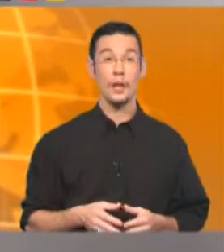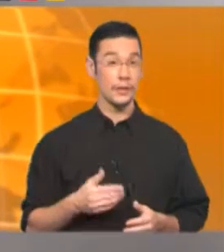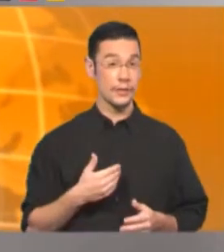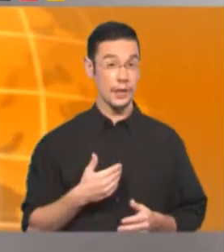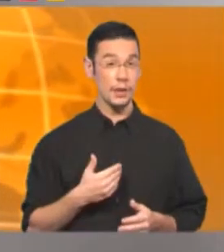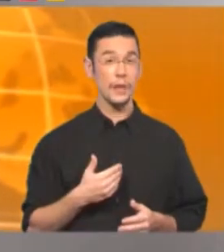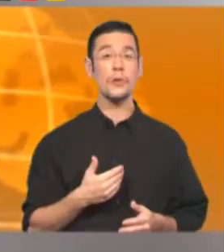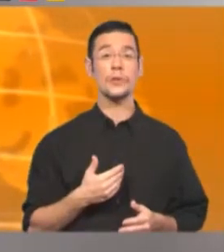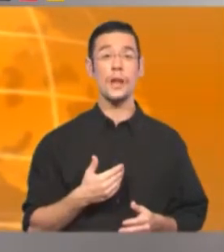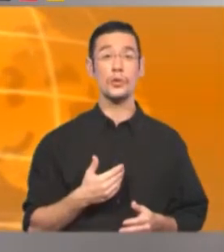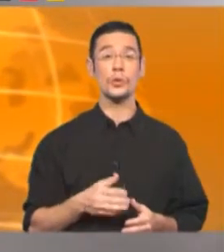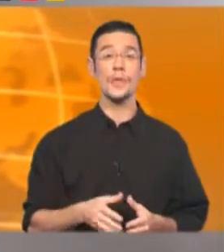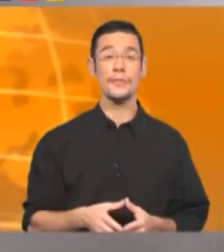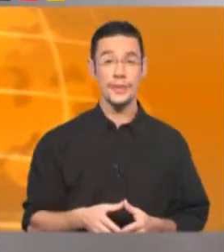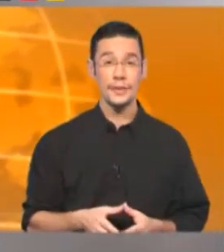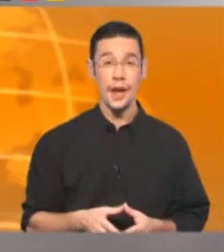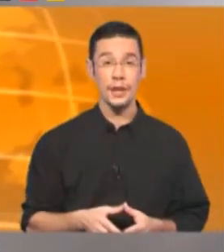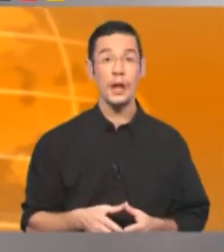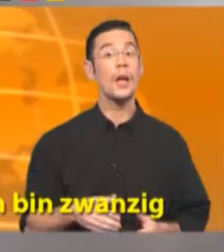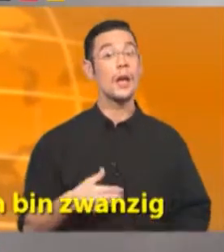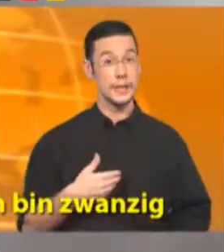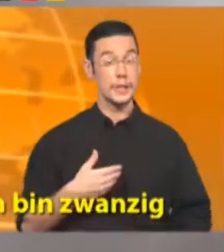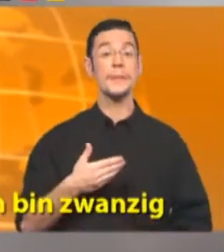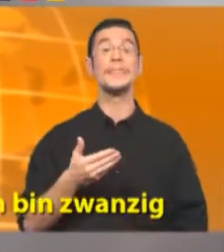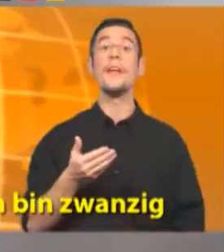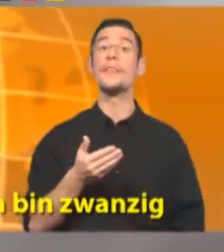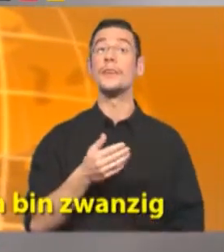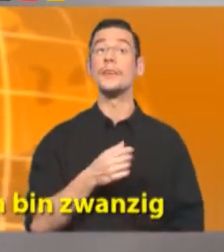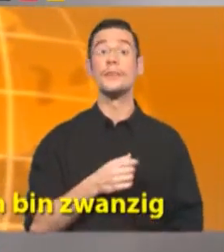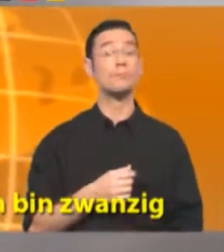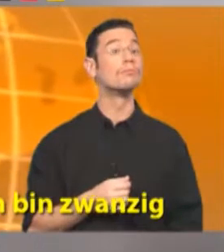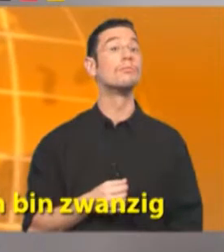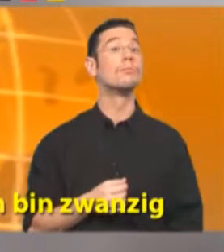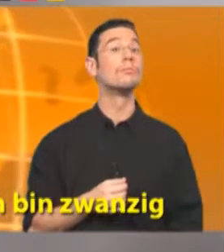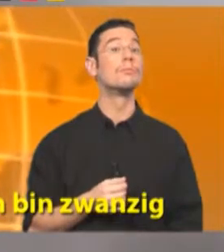Ich selber antworte darauf schon seit vielen Jahren. Ich bin 20.